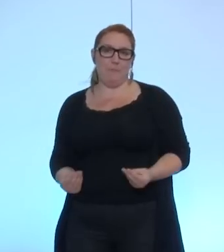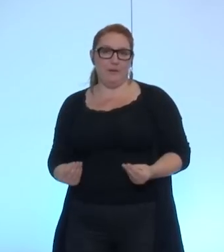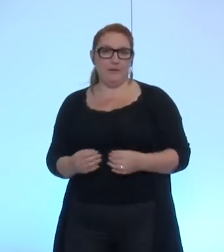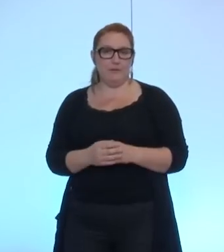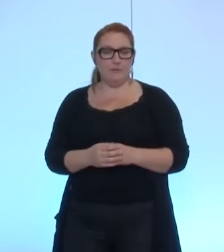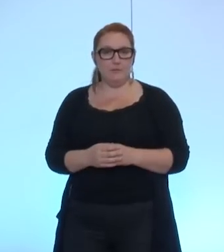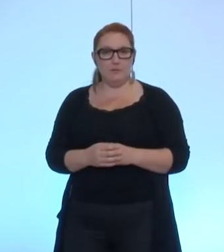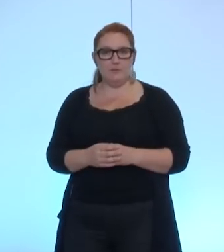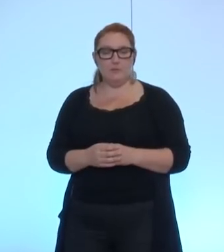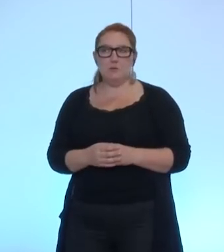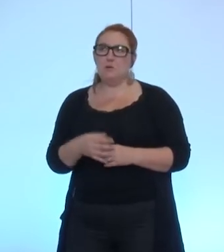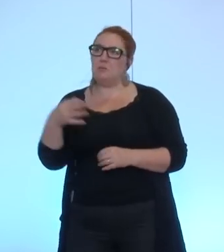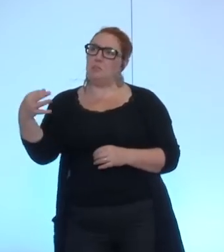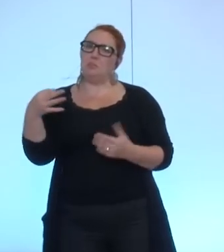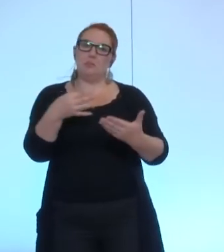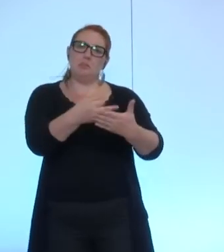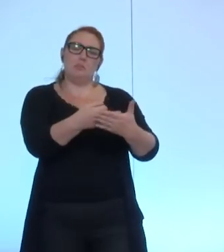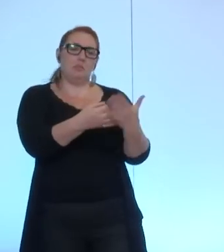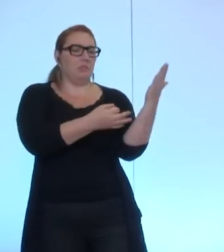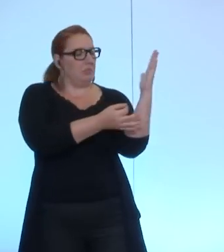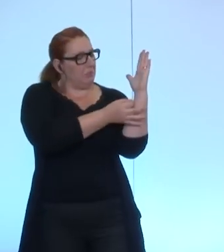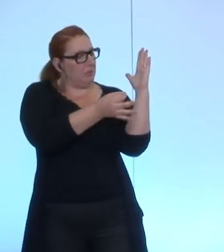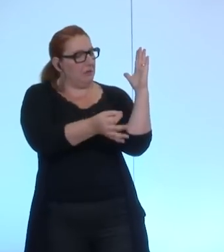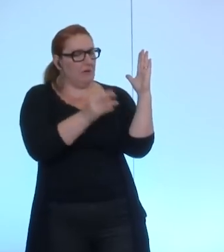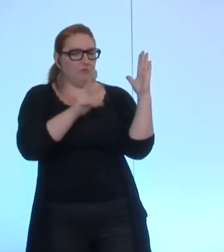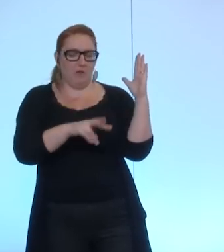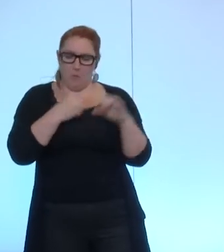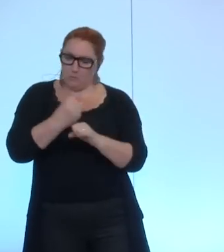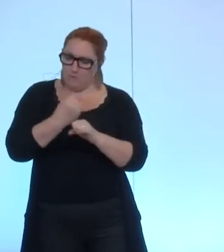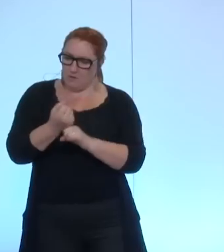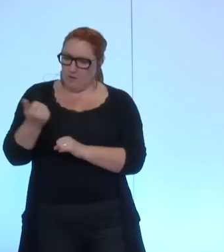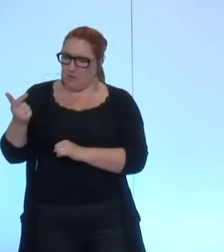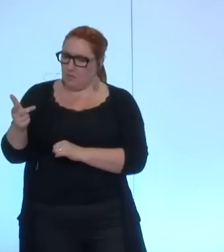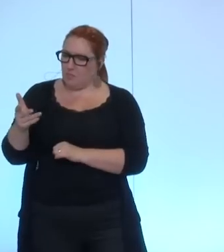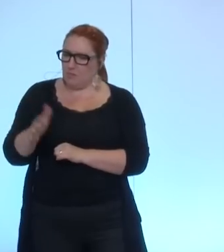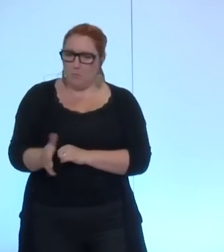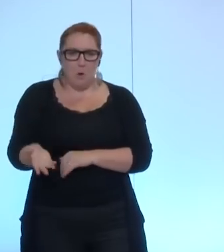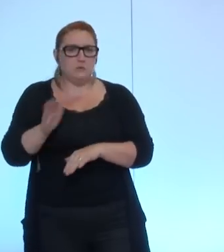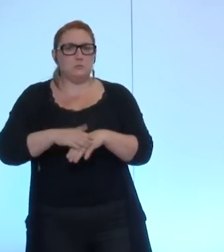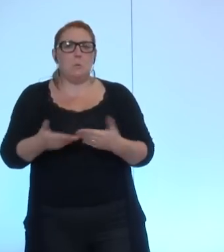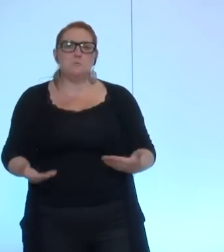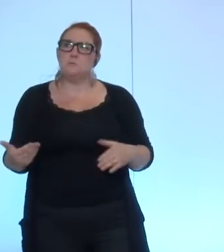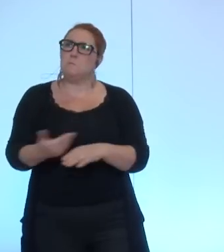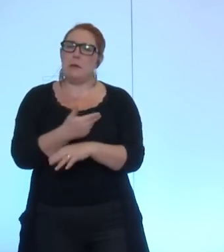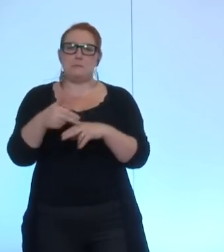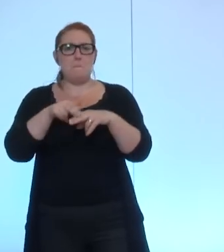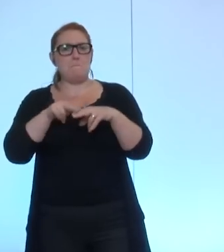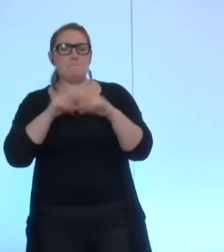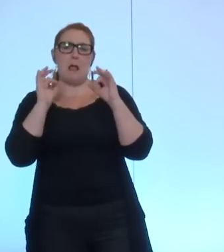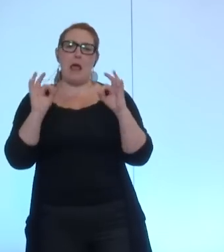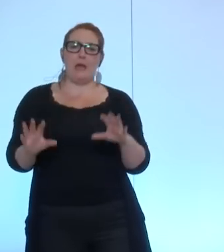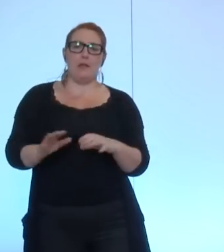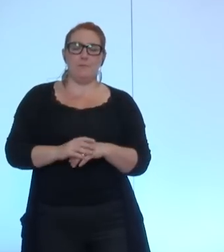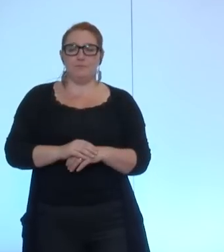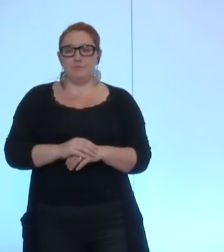depuis des mois et qu'aujourd'hui, il ne se passerait rien. je crois que la délibération qui est devant